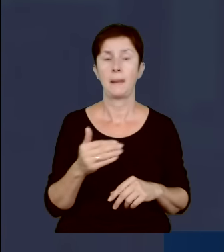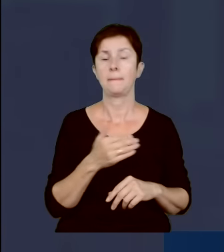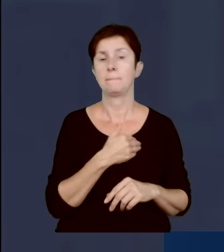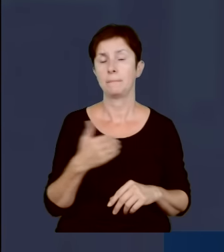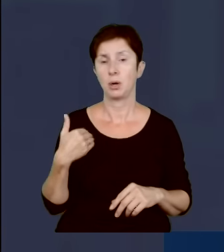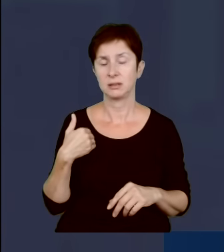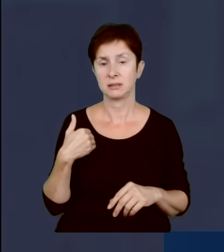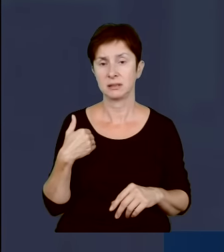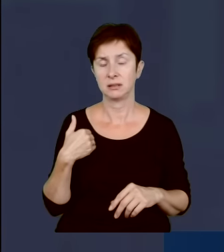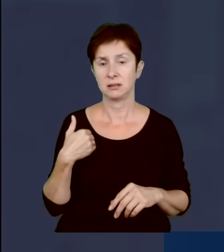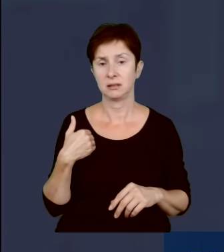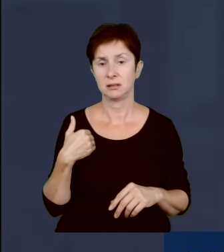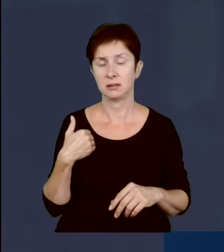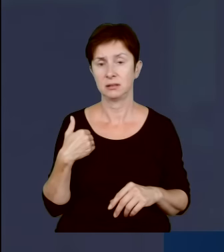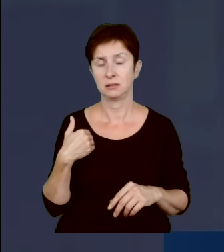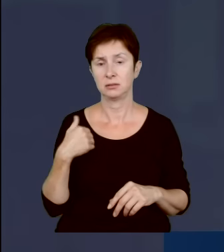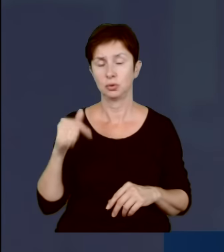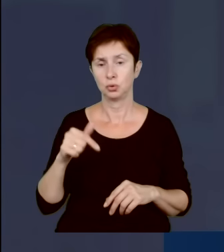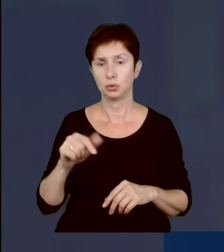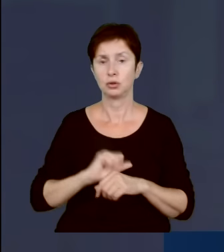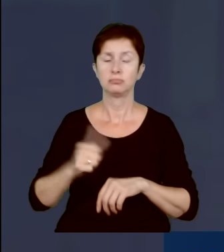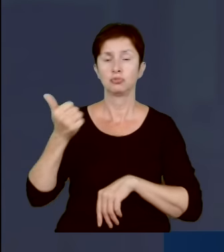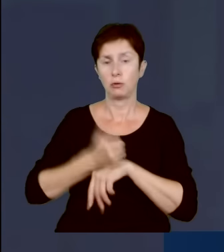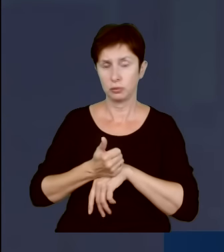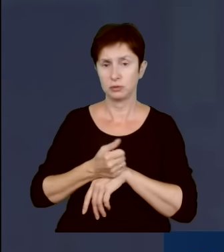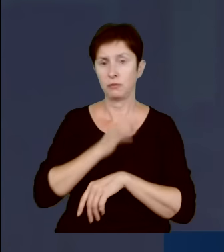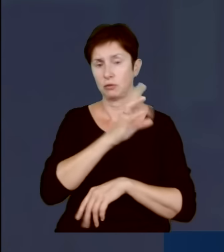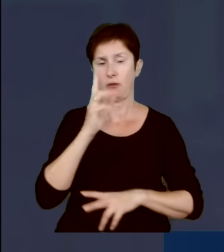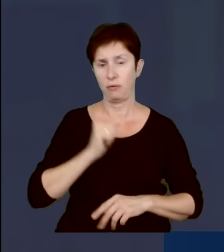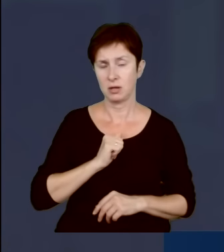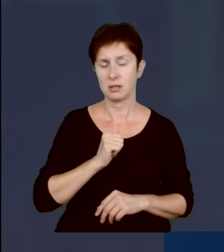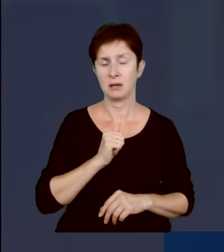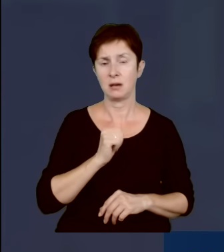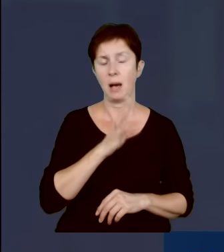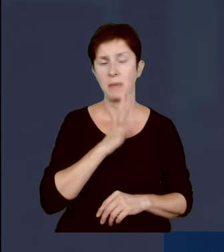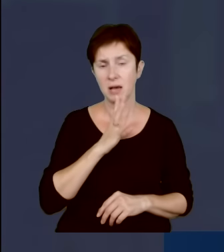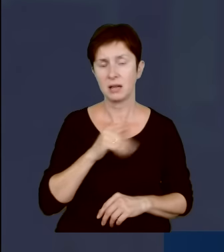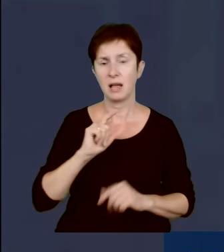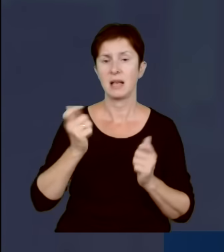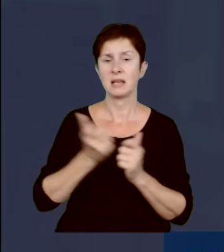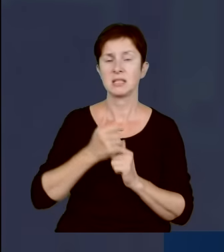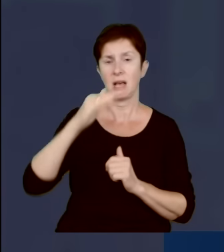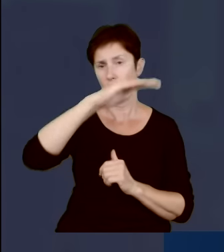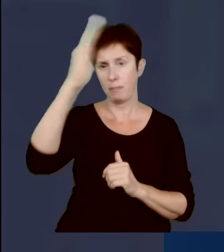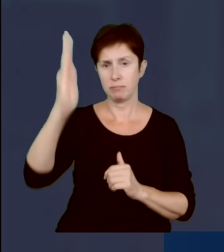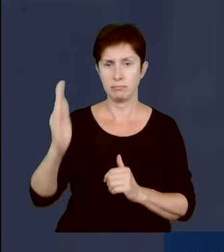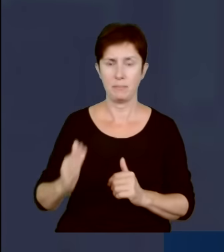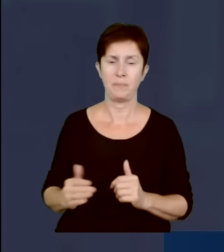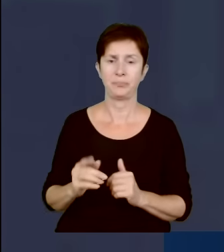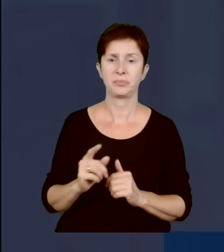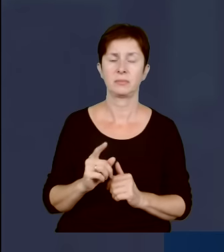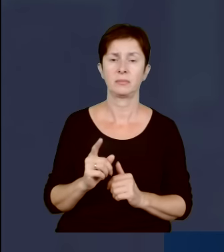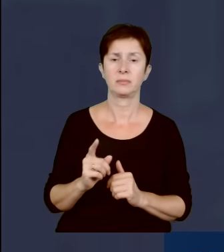są oddziały amerykańskie, sił lądowych amerykańskich na całej wschodniej flance Sojuszu Północnoatlantyckiego. I to w Polsce jest